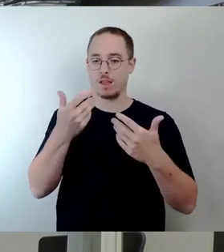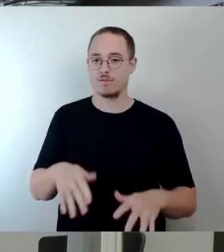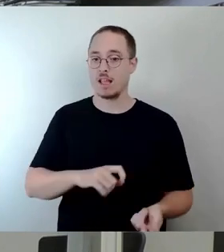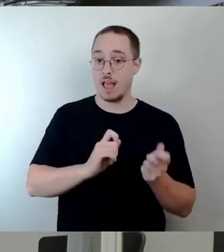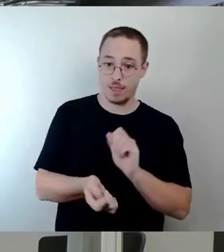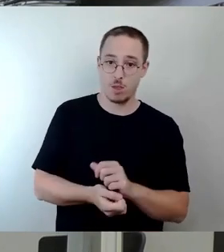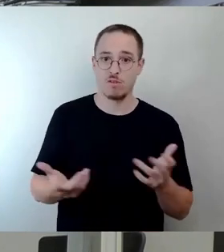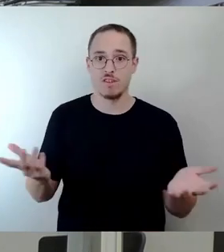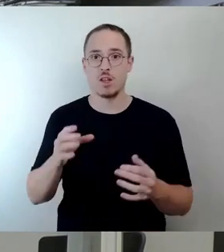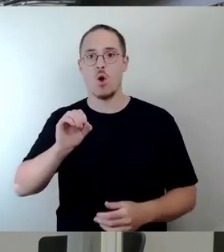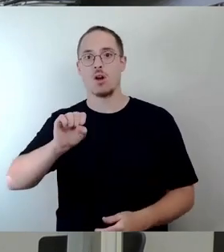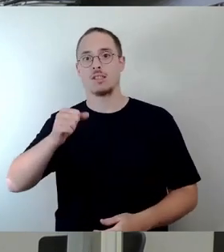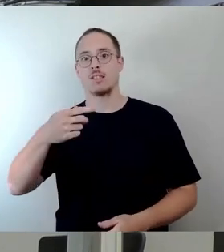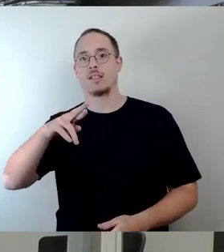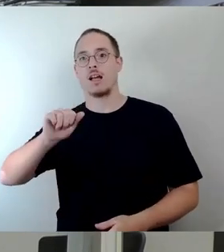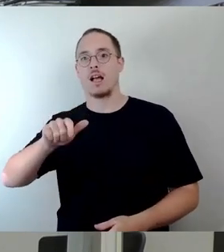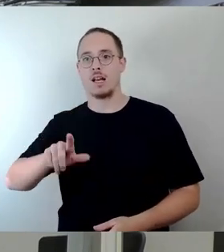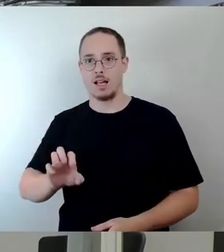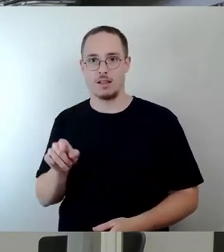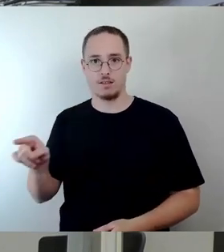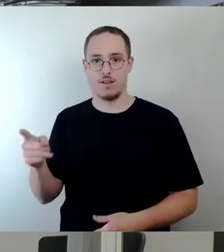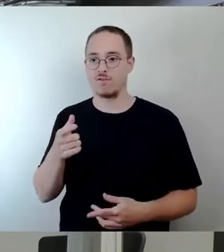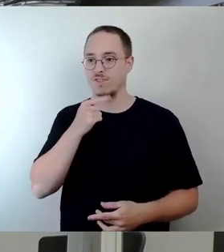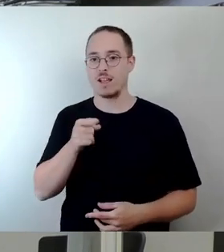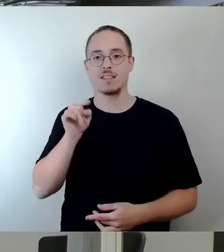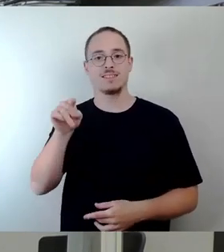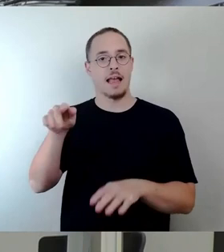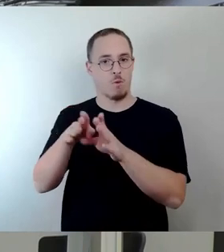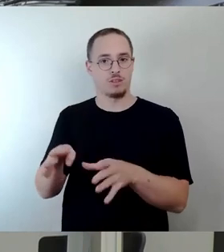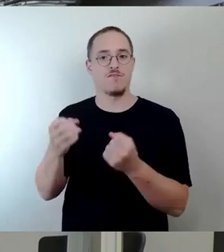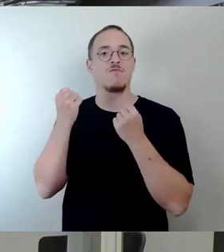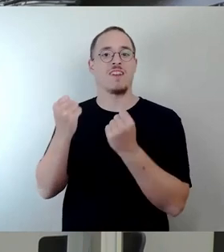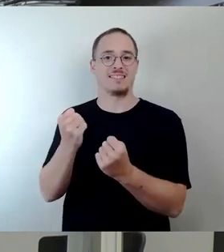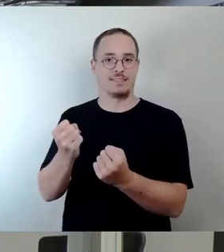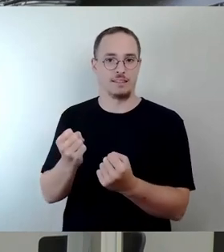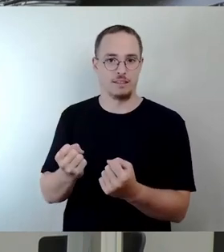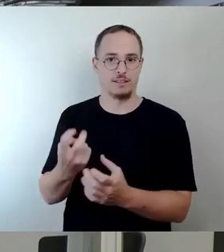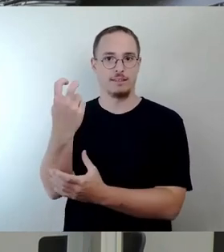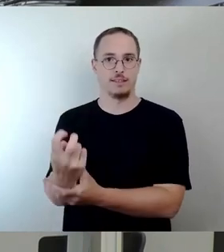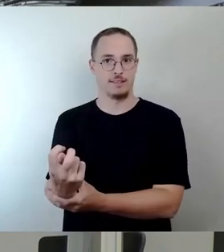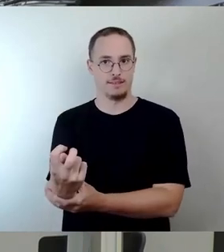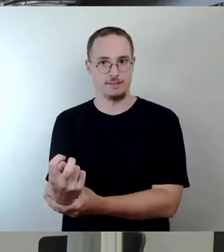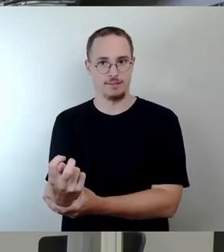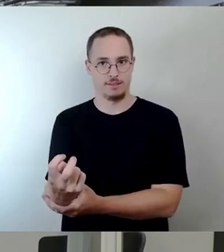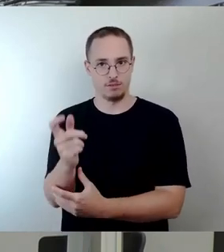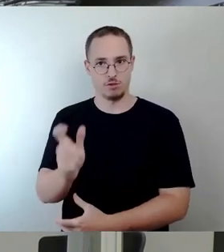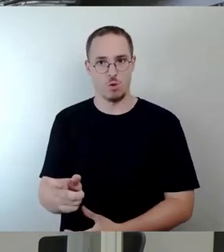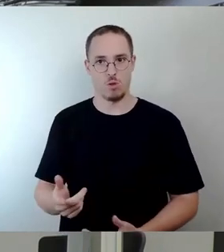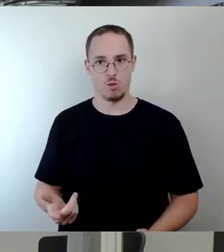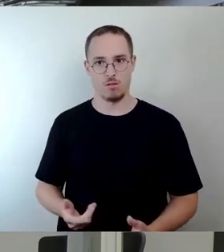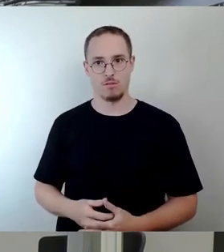Ostrale ihren festen Sitz in diesem Haus künftig bekommen soll. In der Verwaltungsvorlage steht die Ostrale drin im